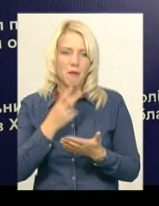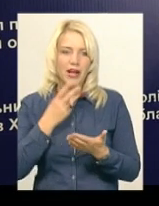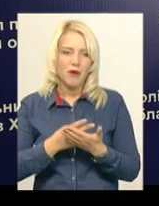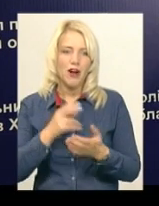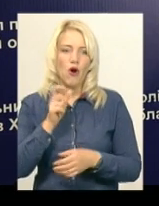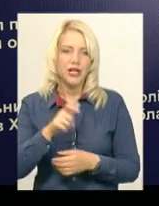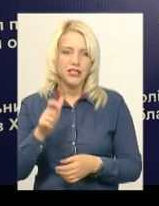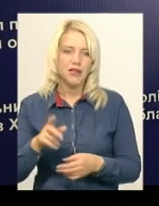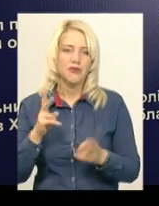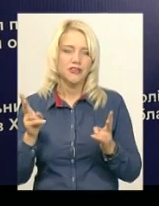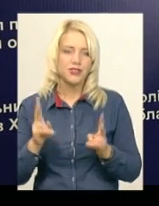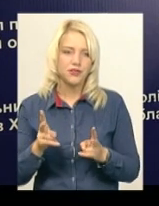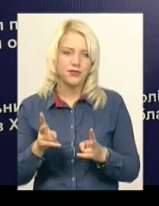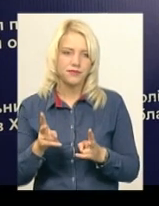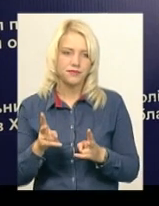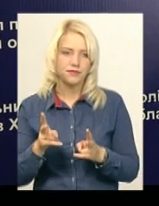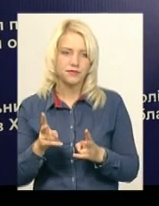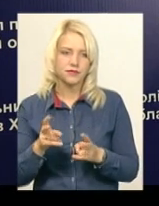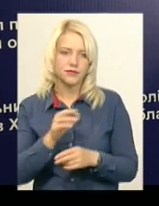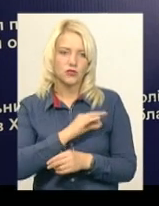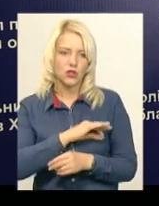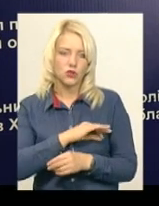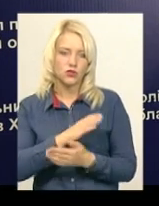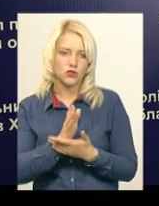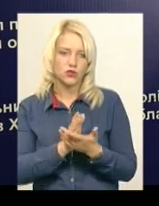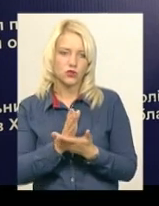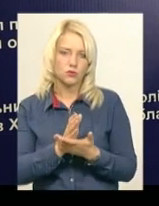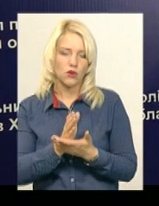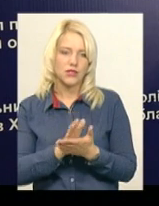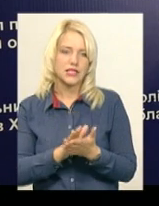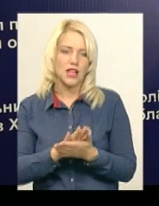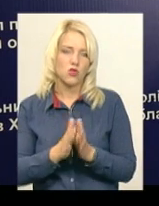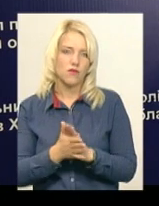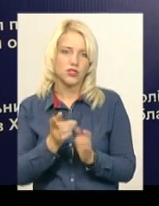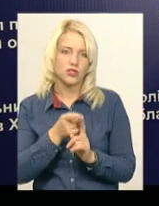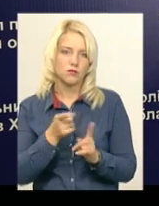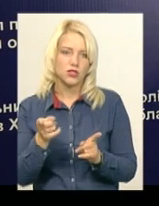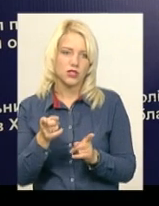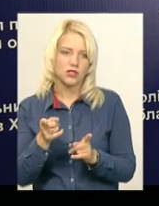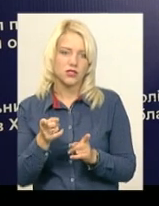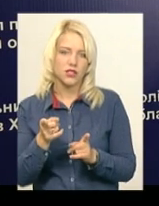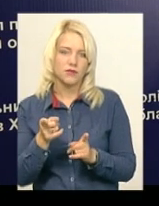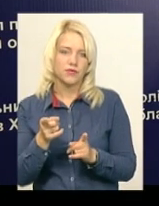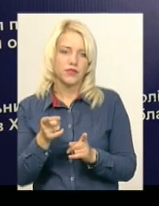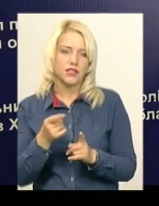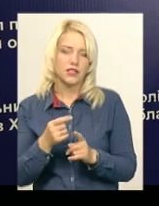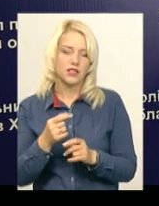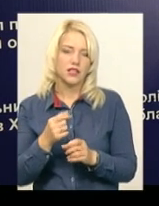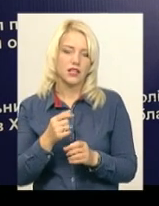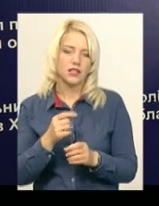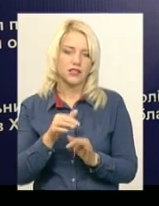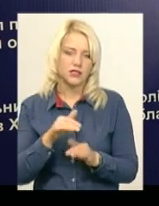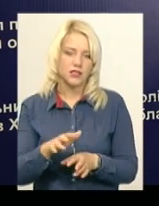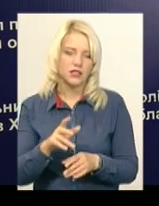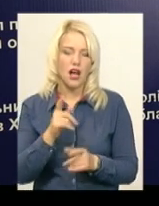осіб, які використовували службове становище під час використання, під час вчинення даного виду дій, або осіб, які